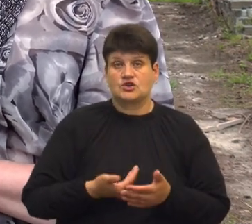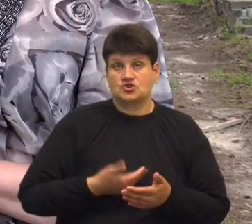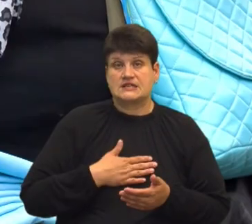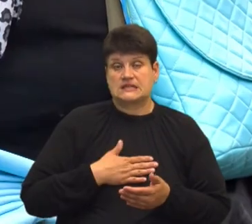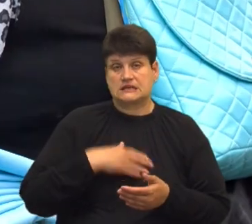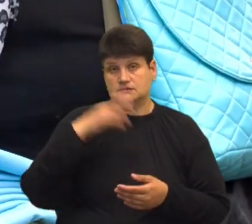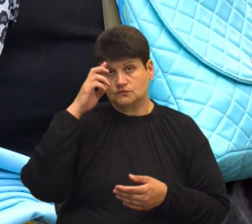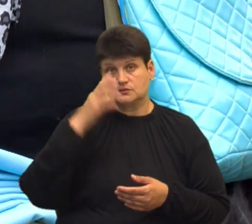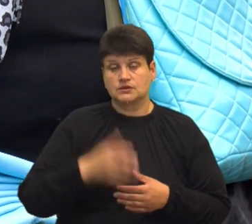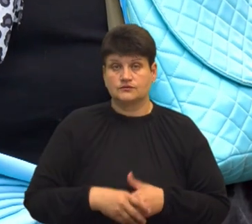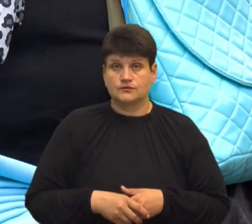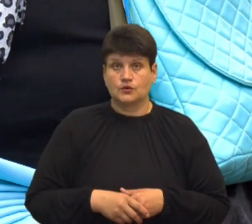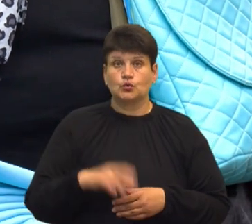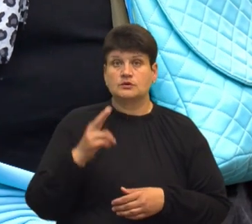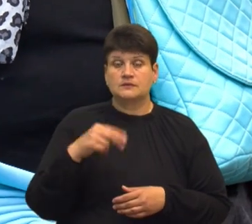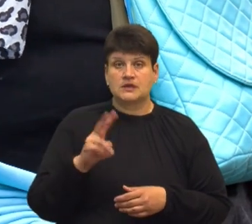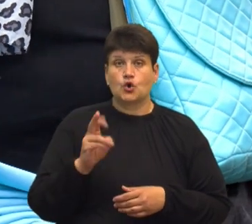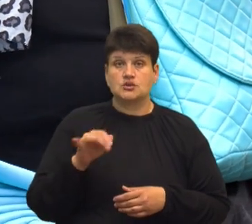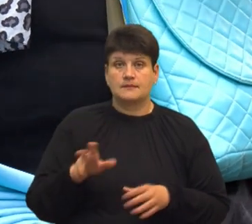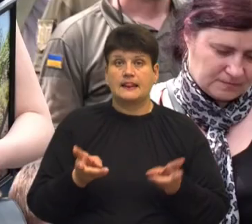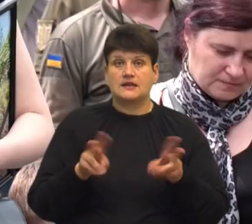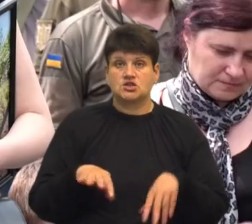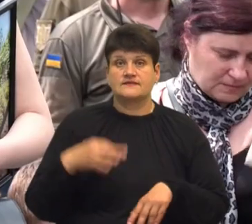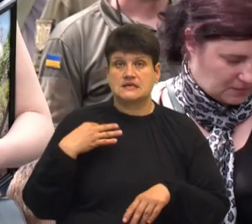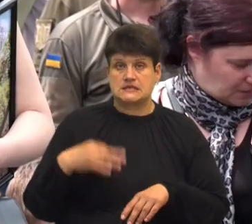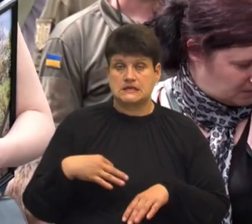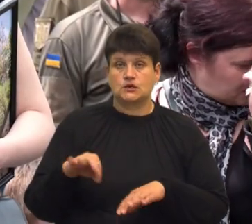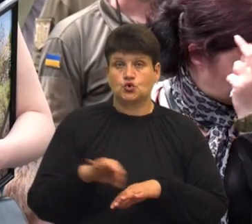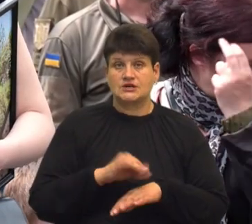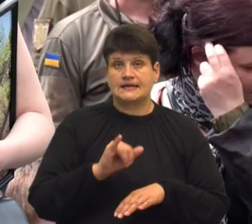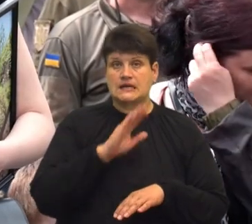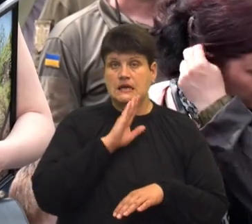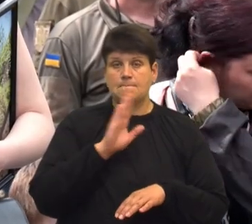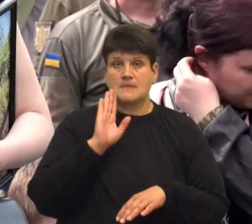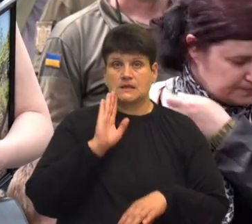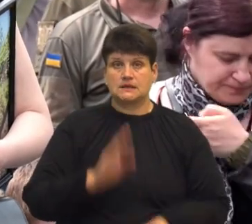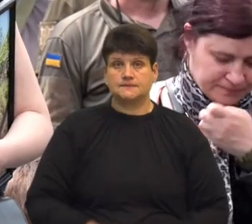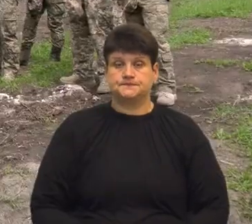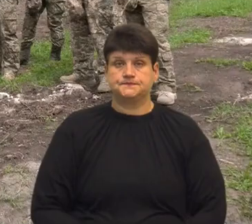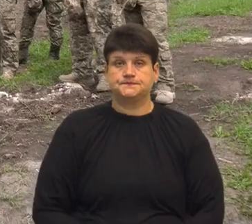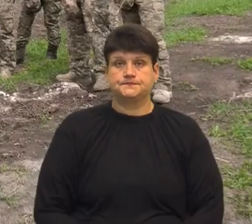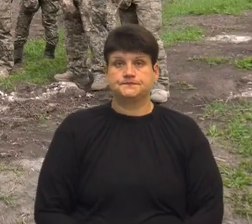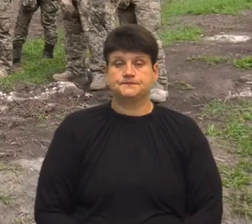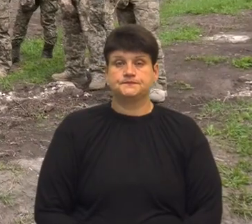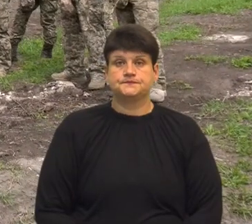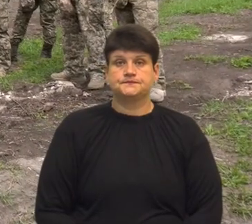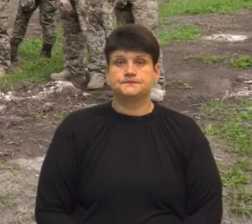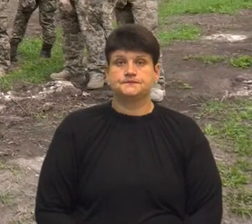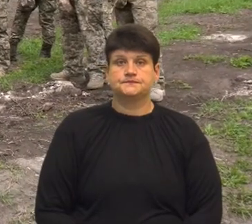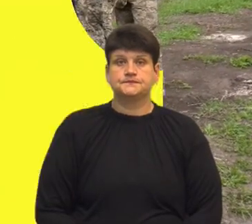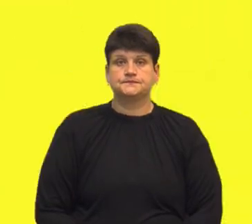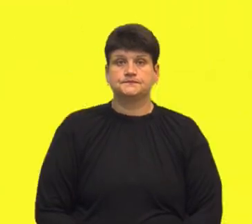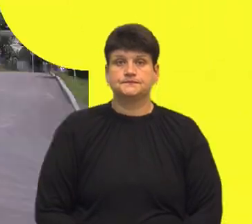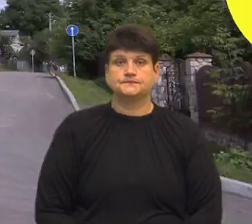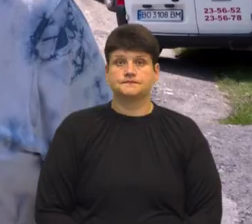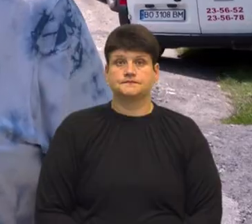батьківщину. У Дмитра Кочалаби залишився син, дружина та мати. Сніжана Заверуха, Андрій Прокопів, Суспільне, Новини, Тернопіль.